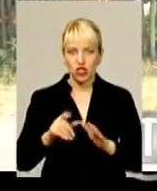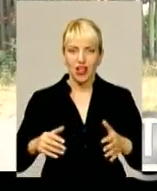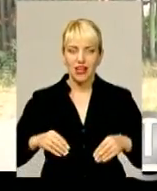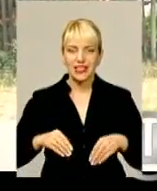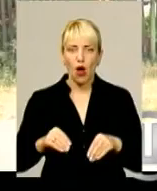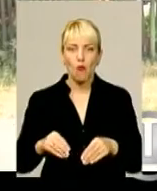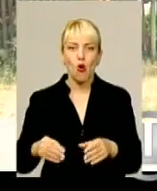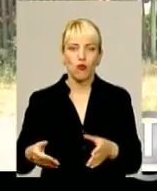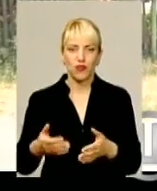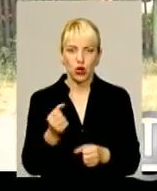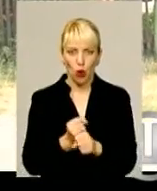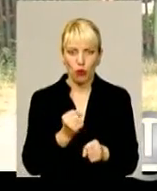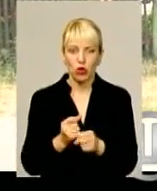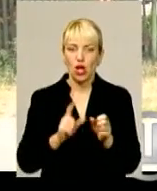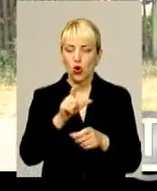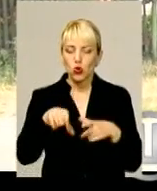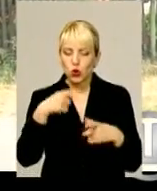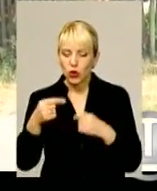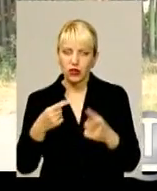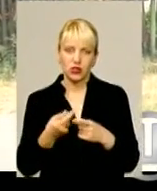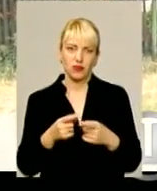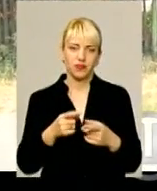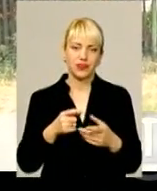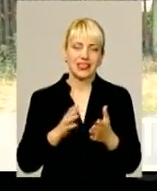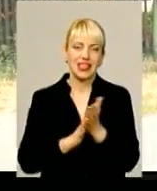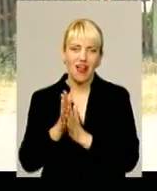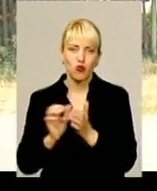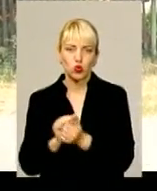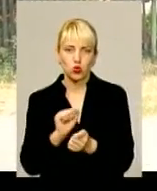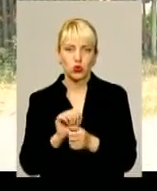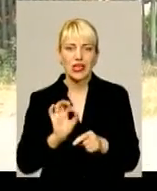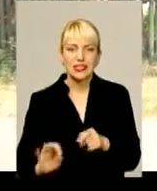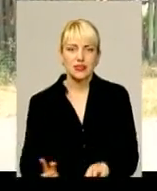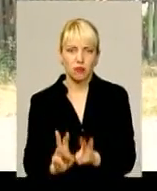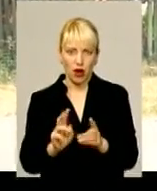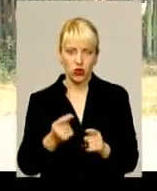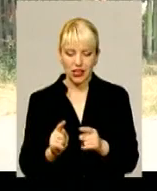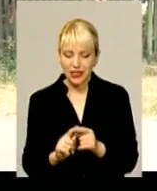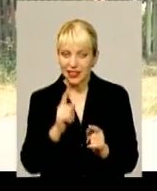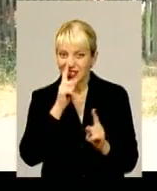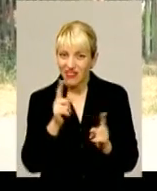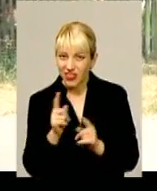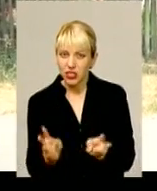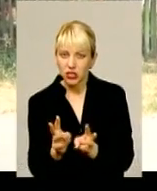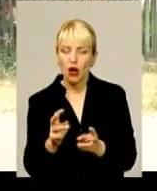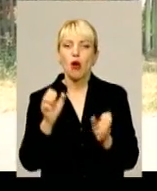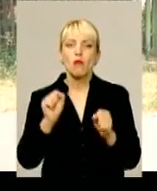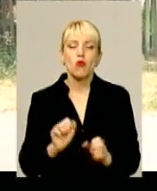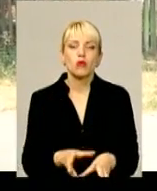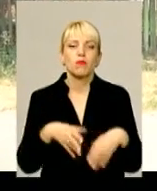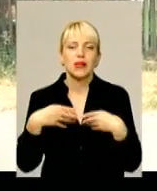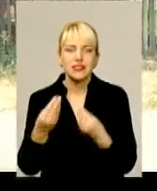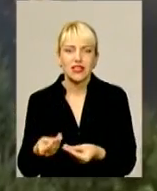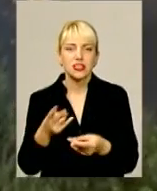починають спалювати сухе листя, суху траву, а це такі невеликі очаги можуть призвести до виникнення великої